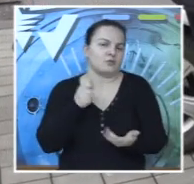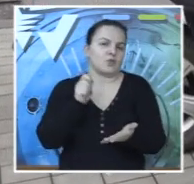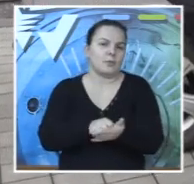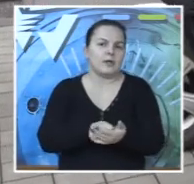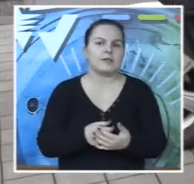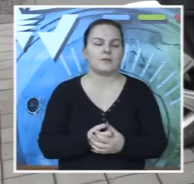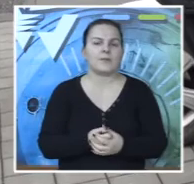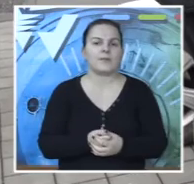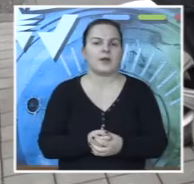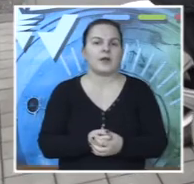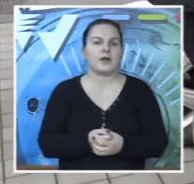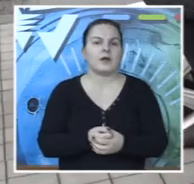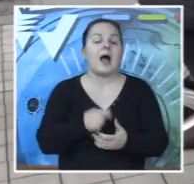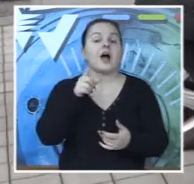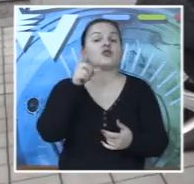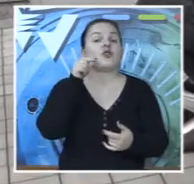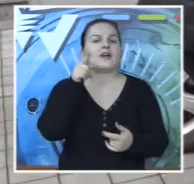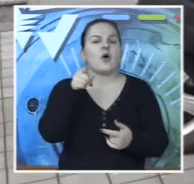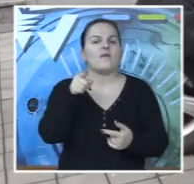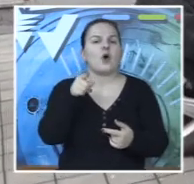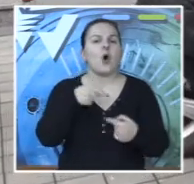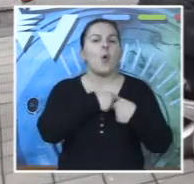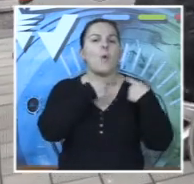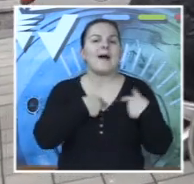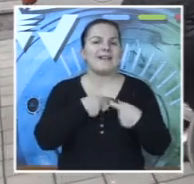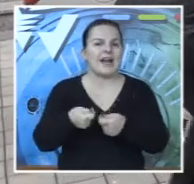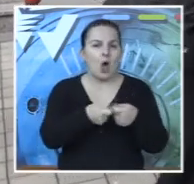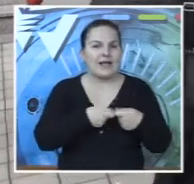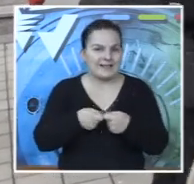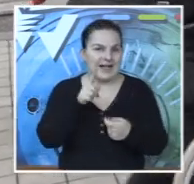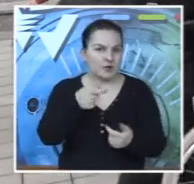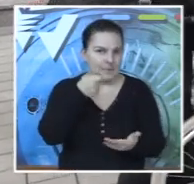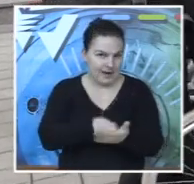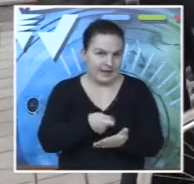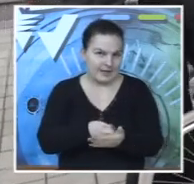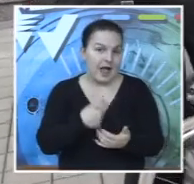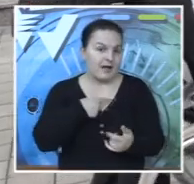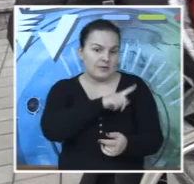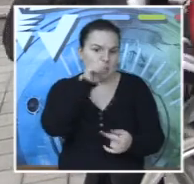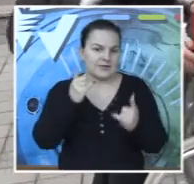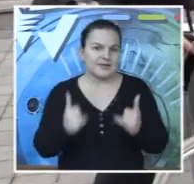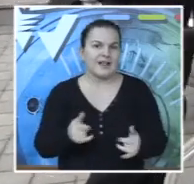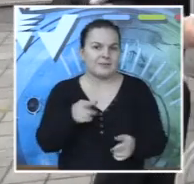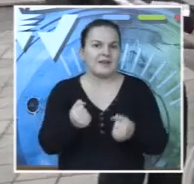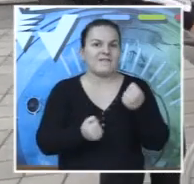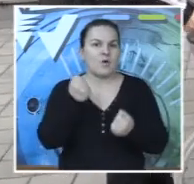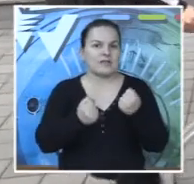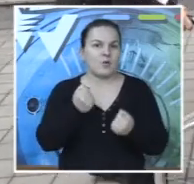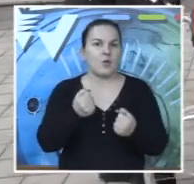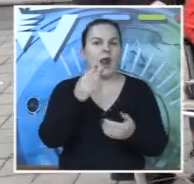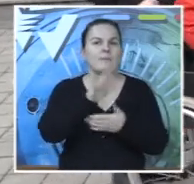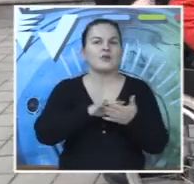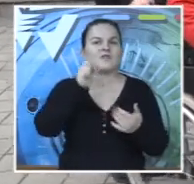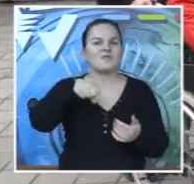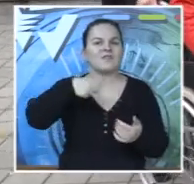uzeli smo je čovjek je kumantarna organizacija je platila to auto i dan danas vozamo to auto. To je bila